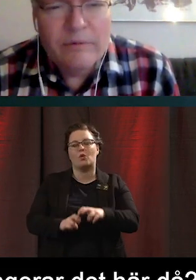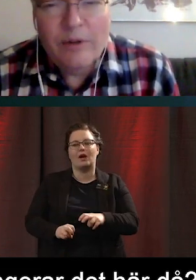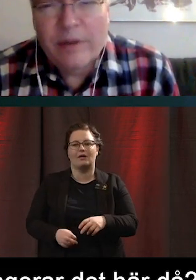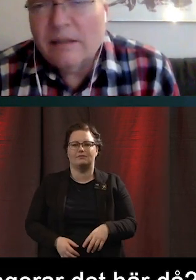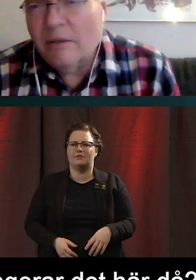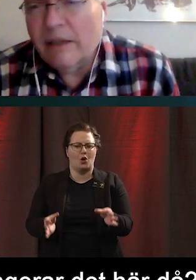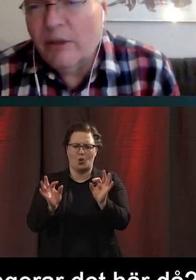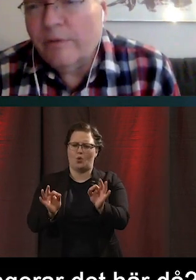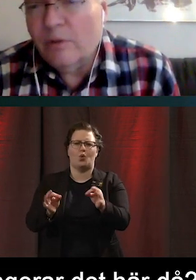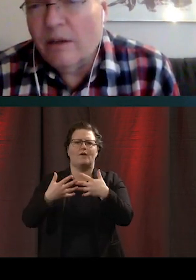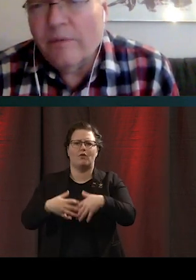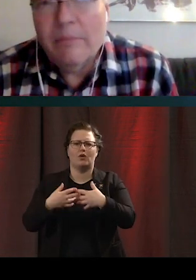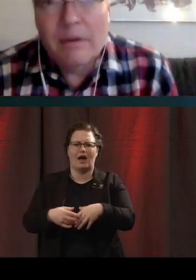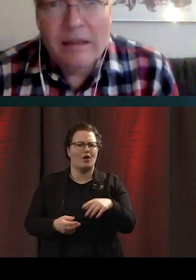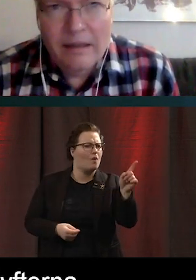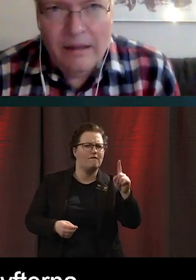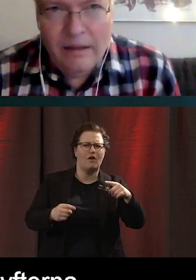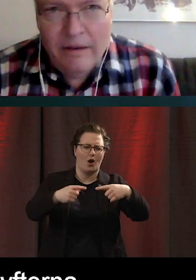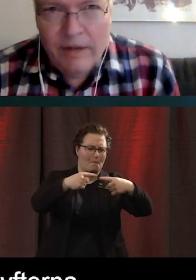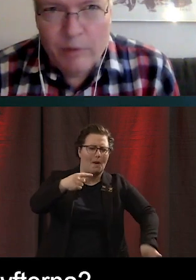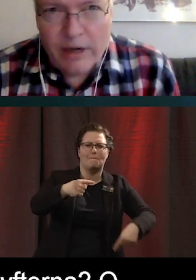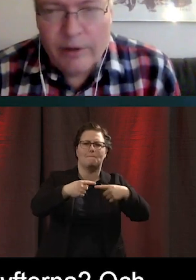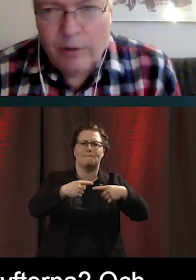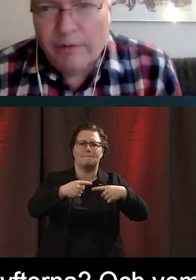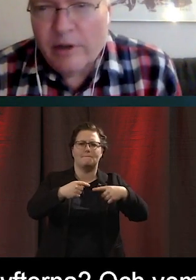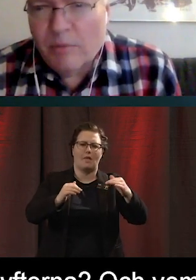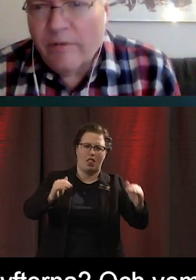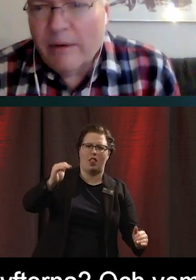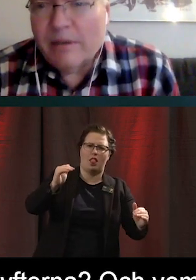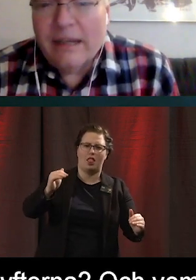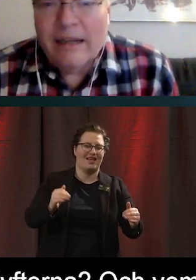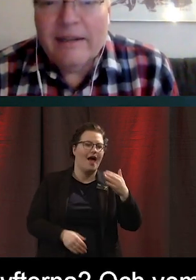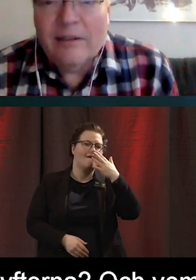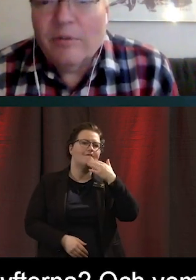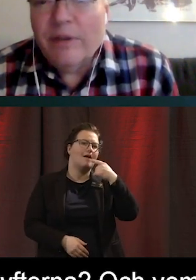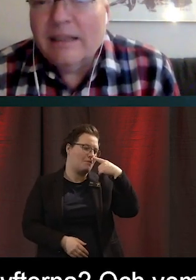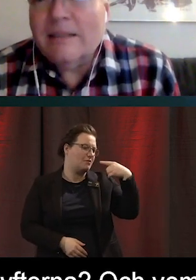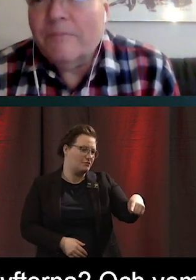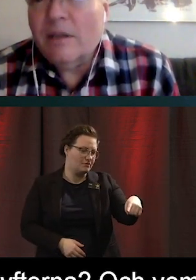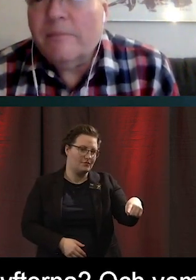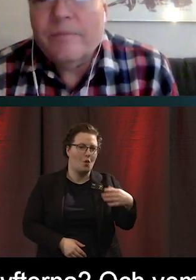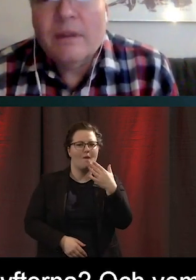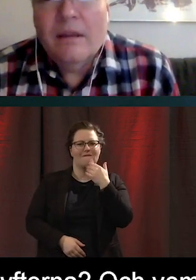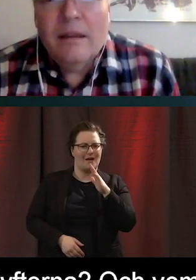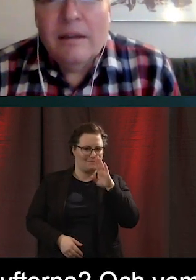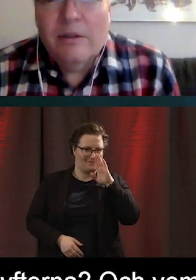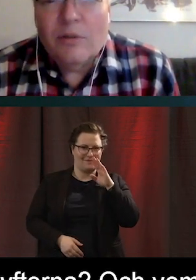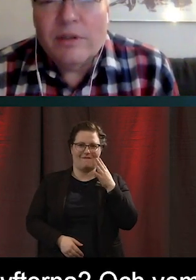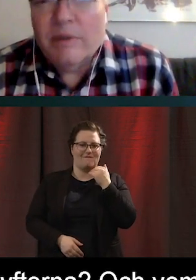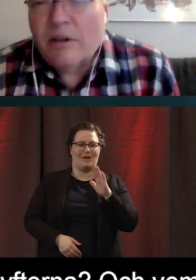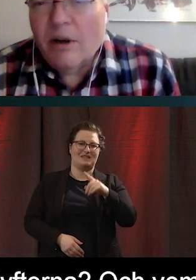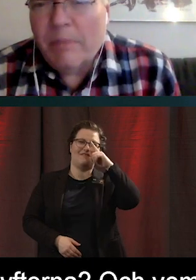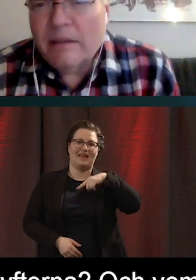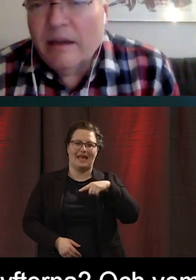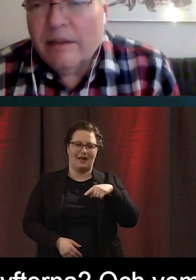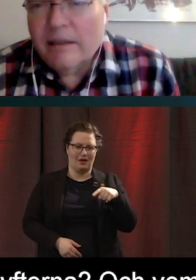var finns de här klyftorna? vem råkar ut för dem och vems fel är det att de finns? Det är någon